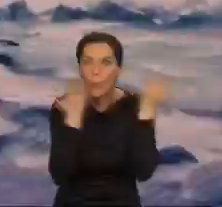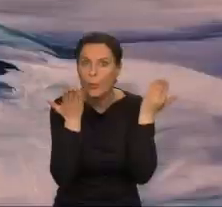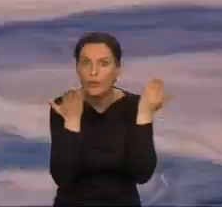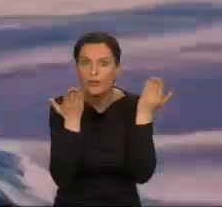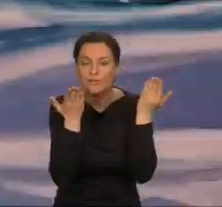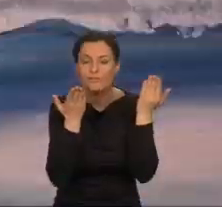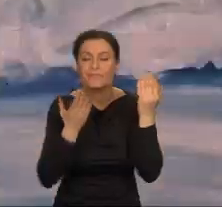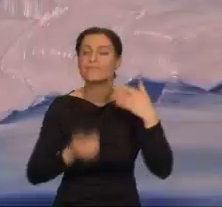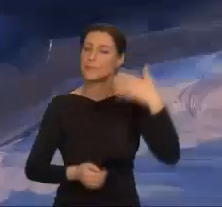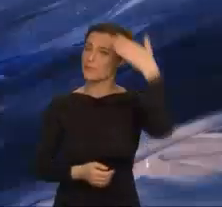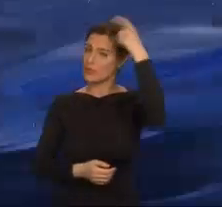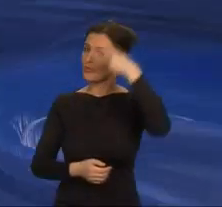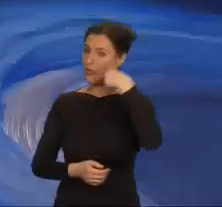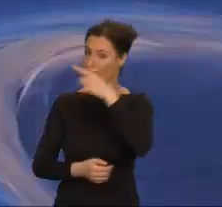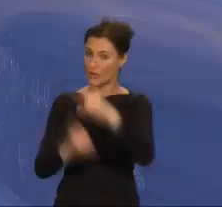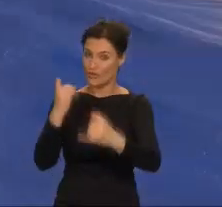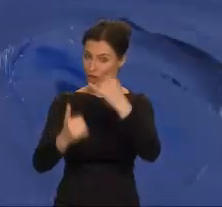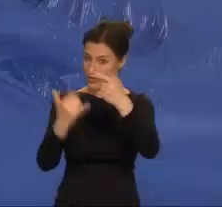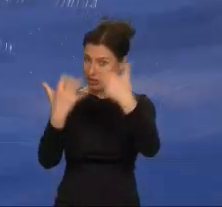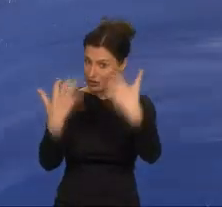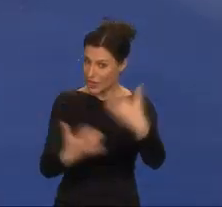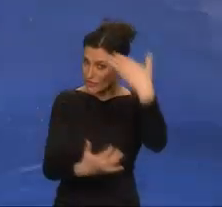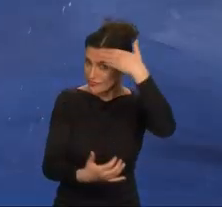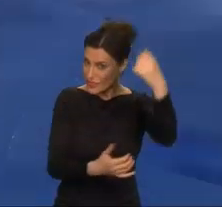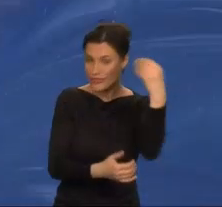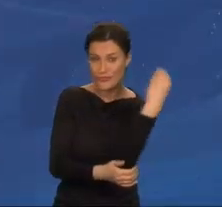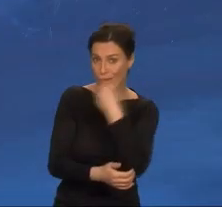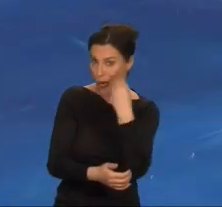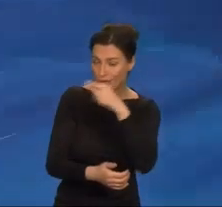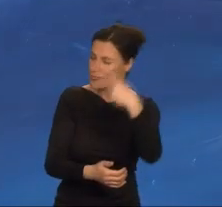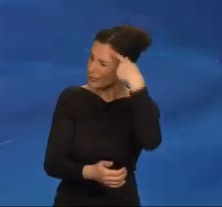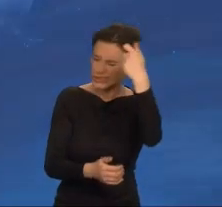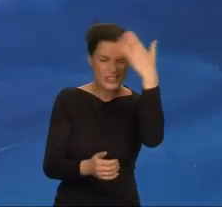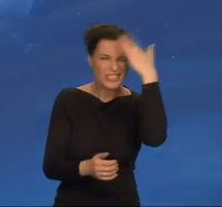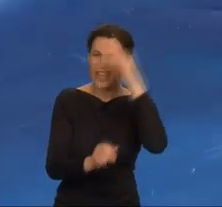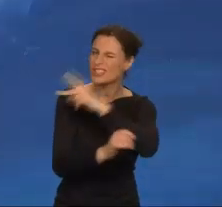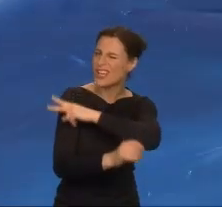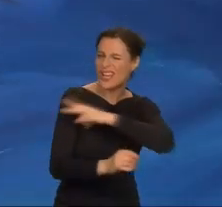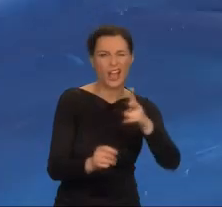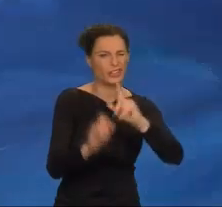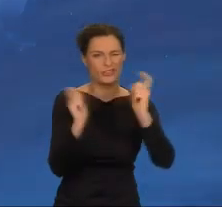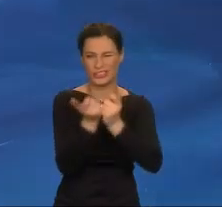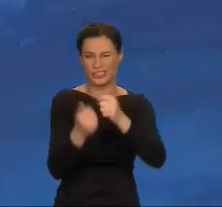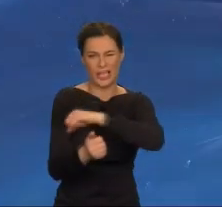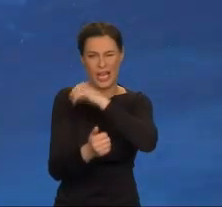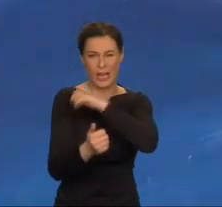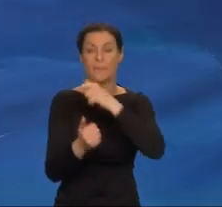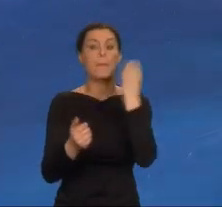Mawiał, kto chce być mistrzem morza, musi znać imię każdej kropli morskiej wody.